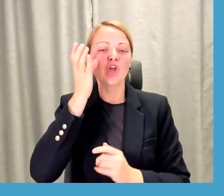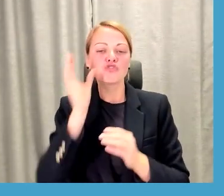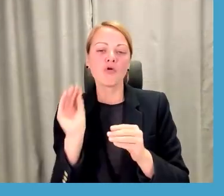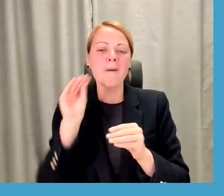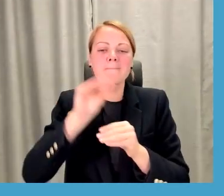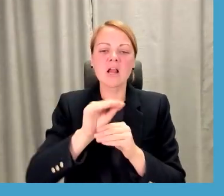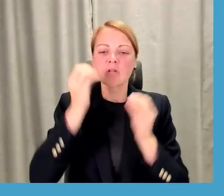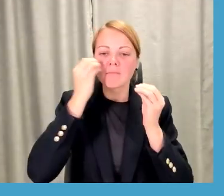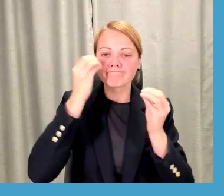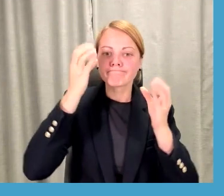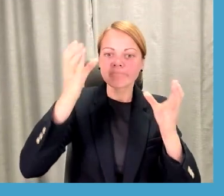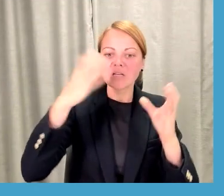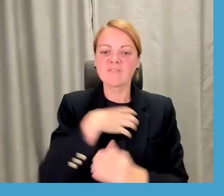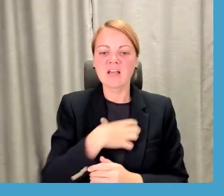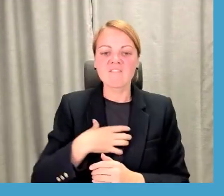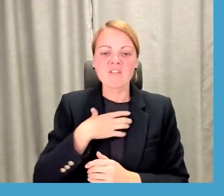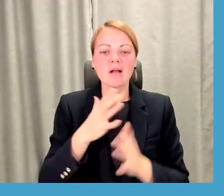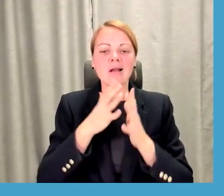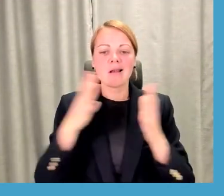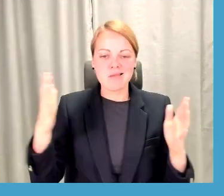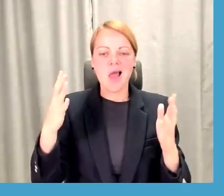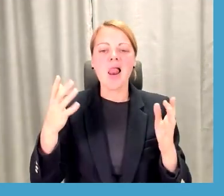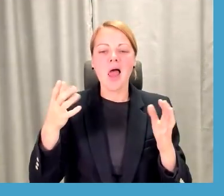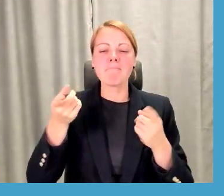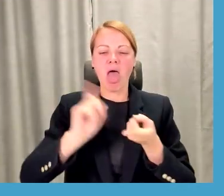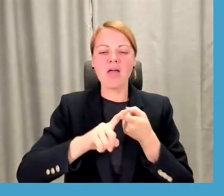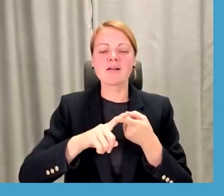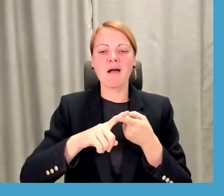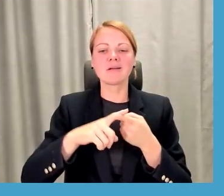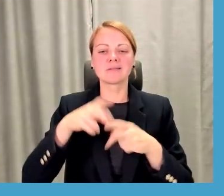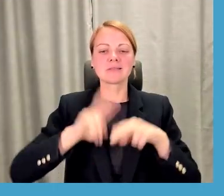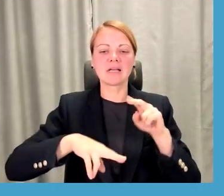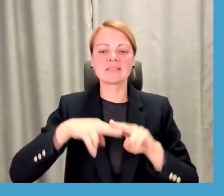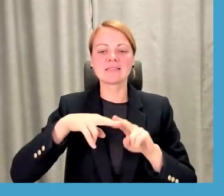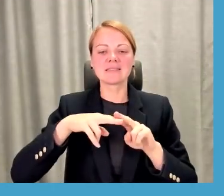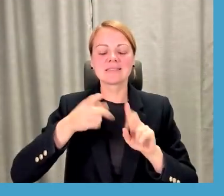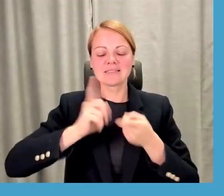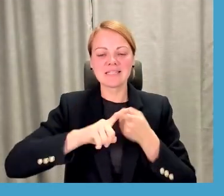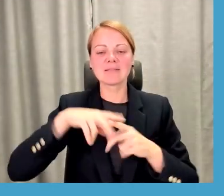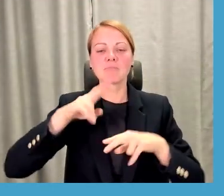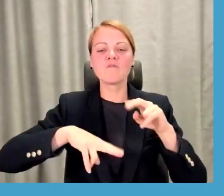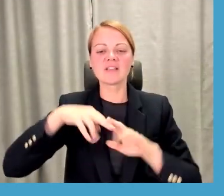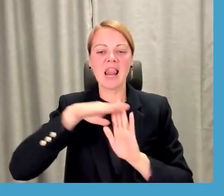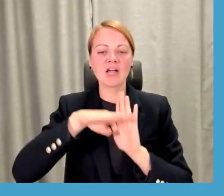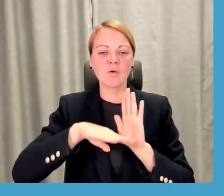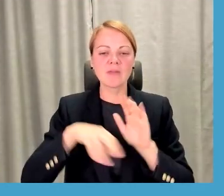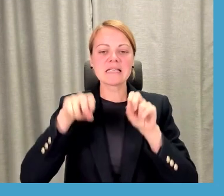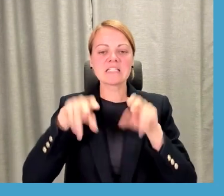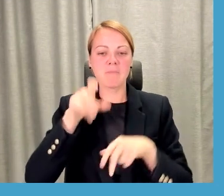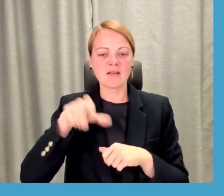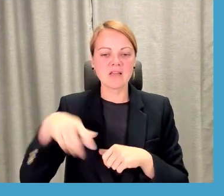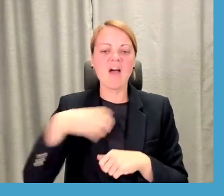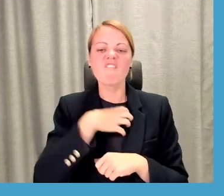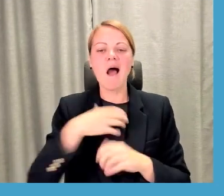Ļoti lielā mērā paģēra arī likums, protī būvniecības regulējums parēdz, ka speciālistiem ir jātjauno